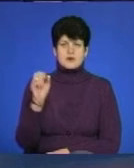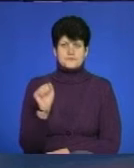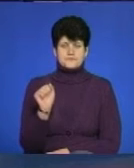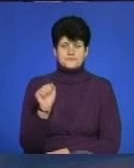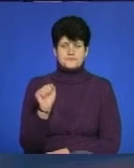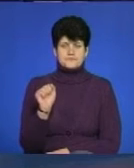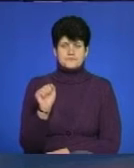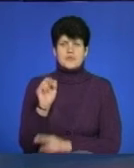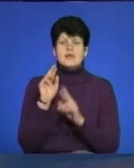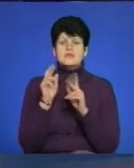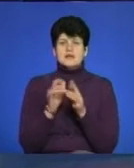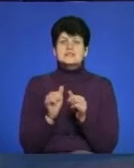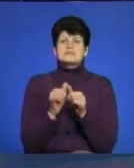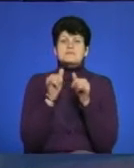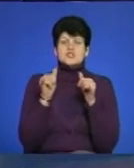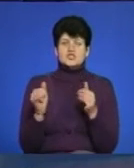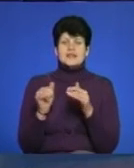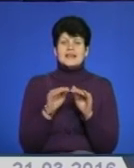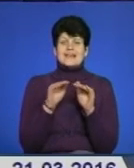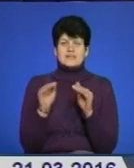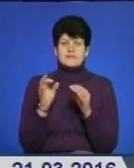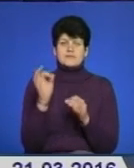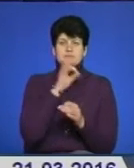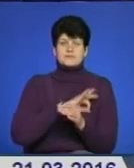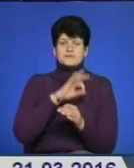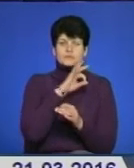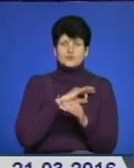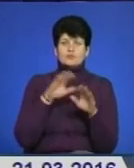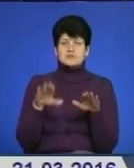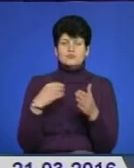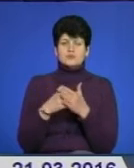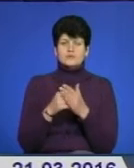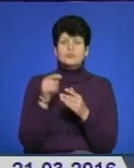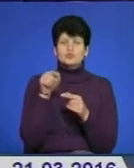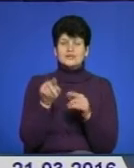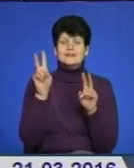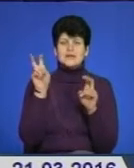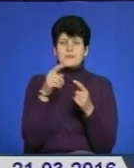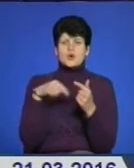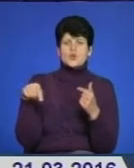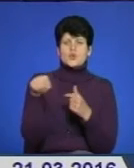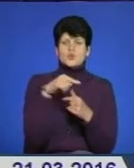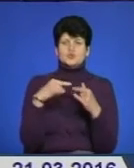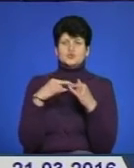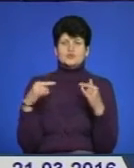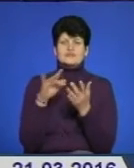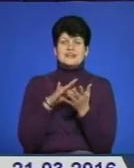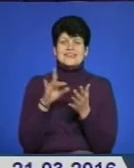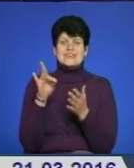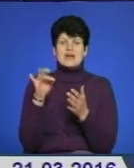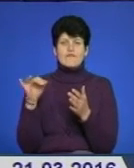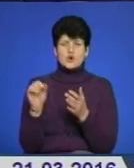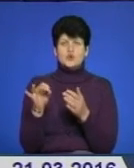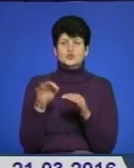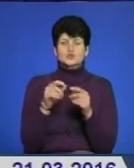Як збільшити рівень надходжень до місцевого бюджету? Такою була тема «Круглого столу» у центрі Євростудій. Відбувся захід за участю